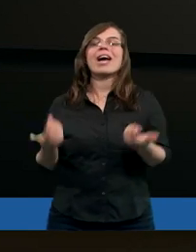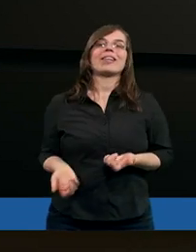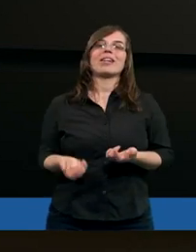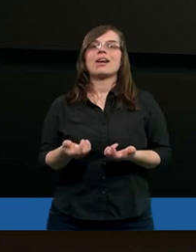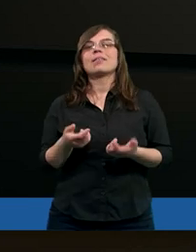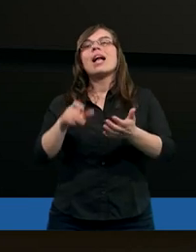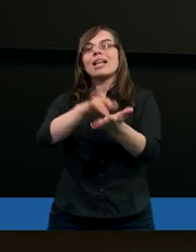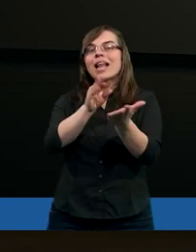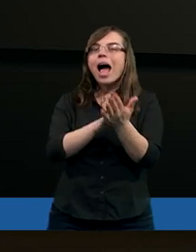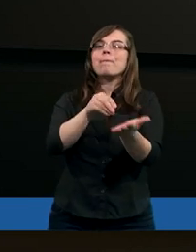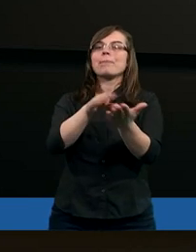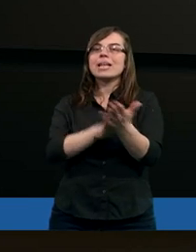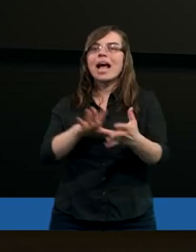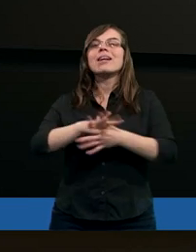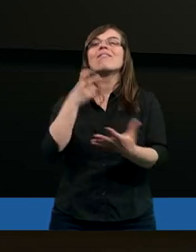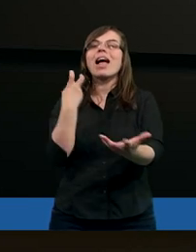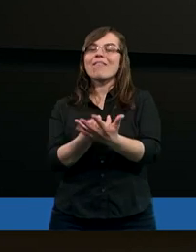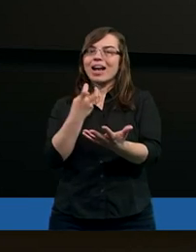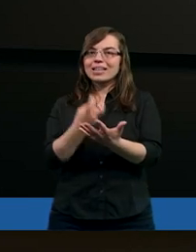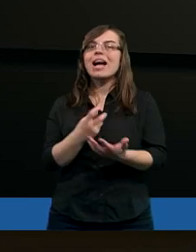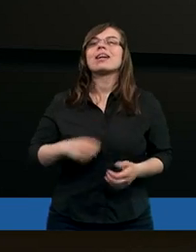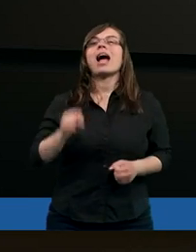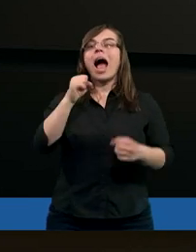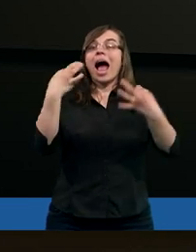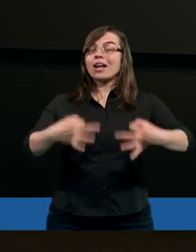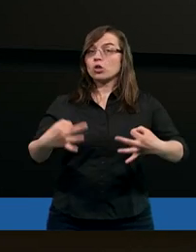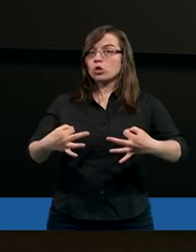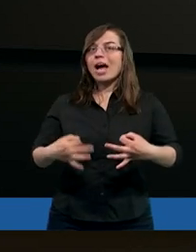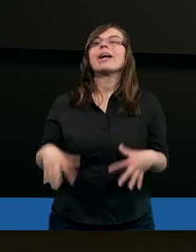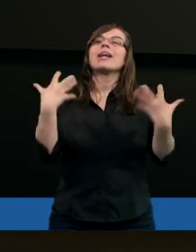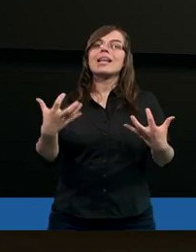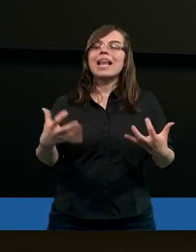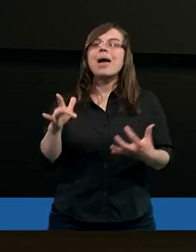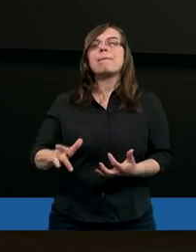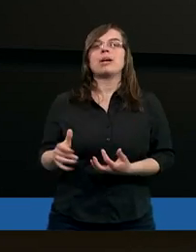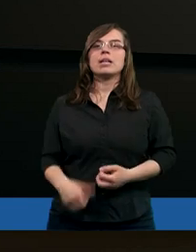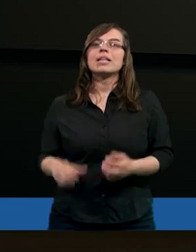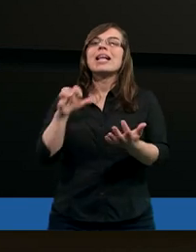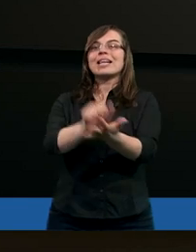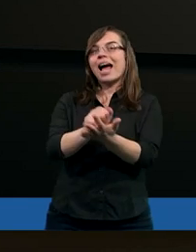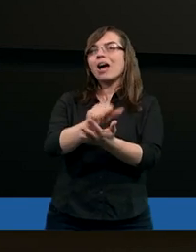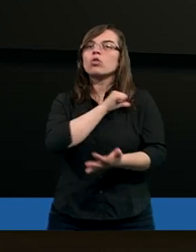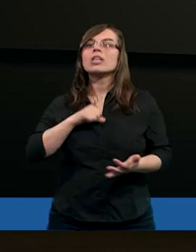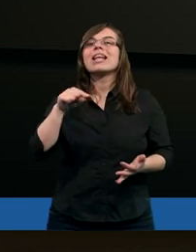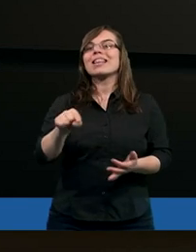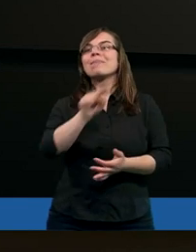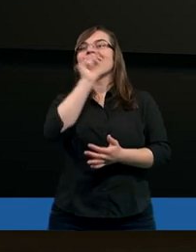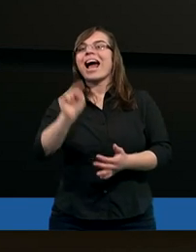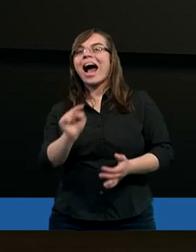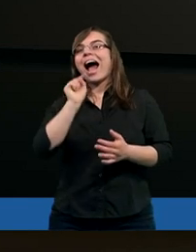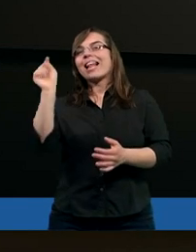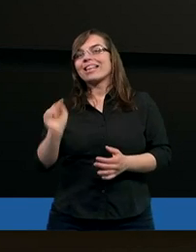zapisane w Ewangeliach, a dzisiaj chcemy zająć się tym